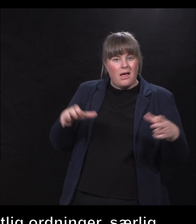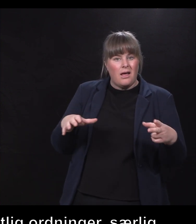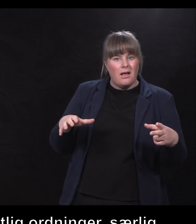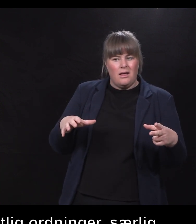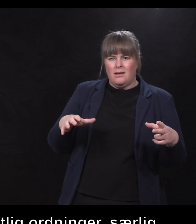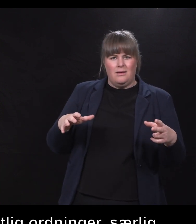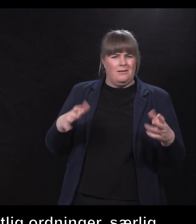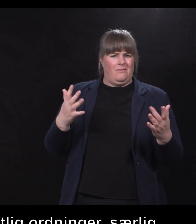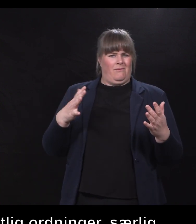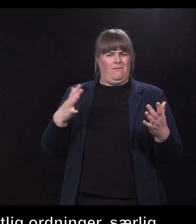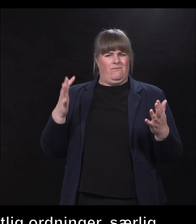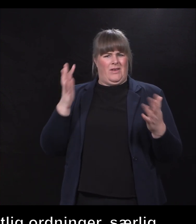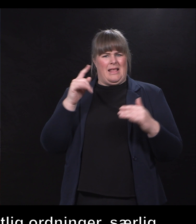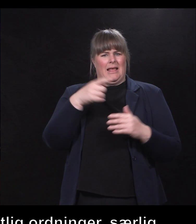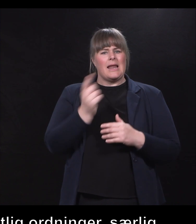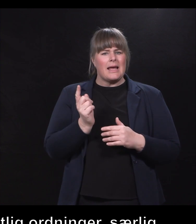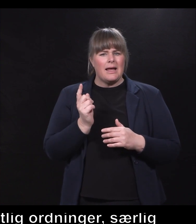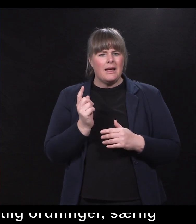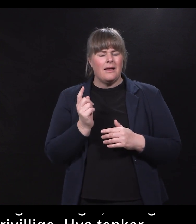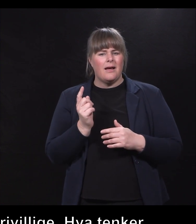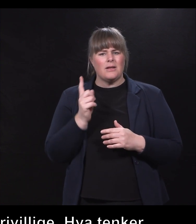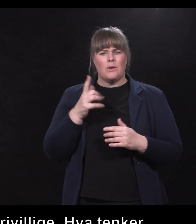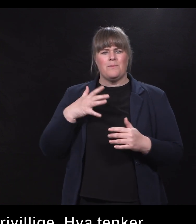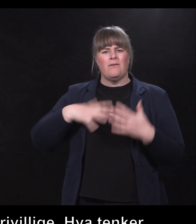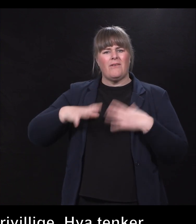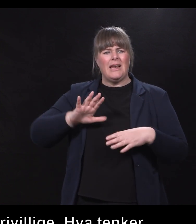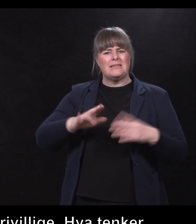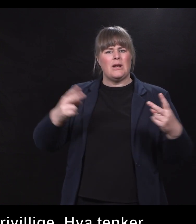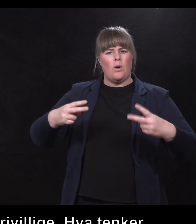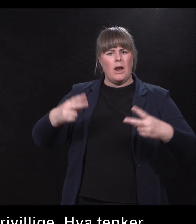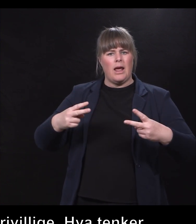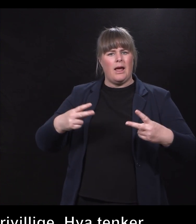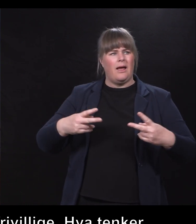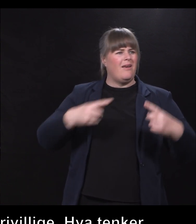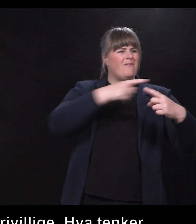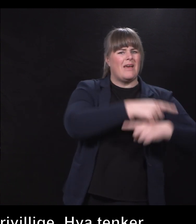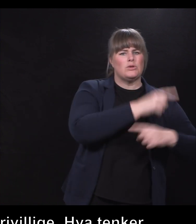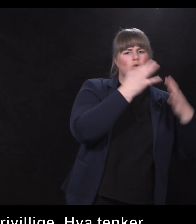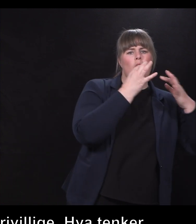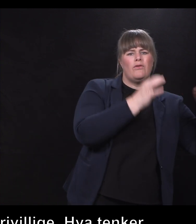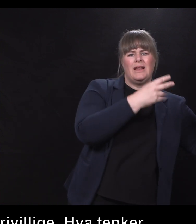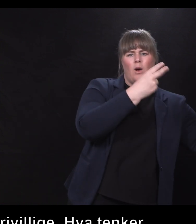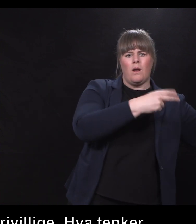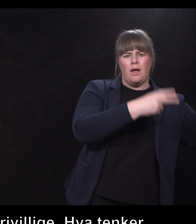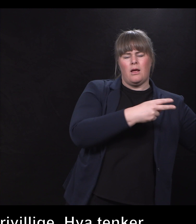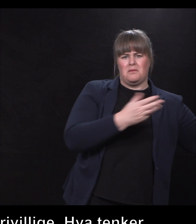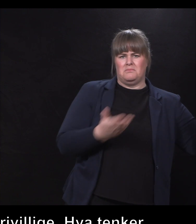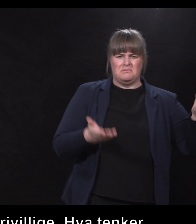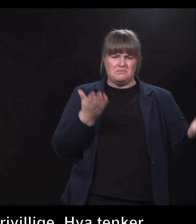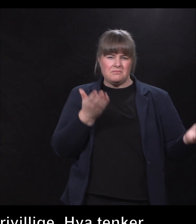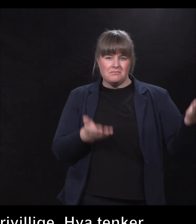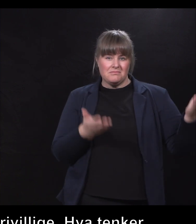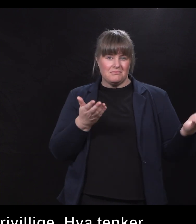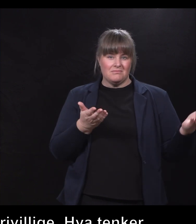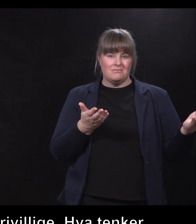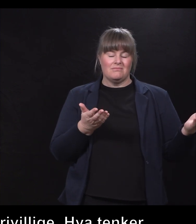tenker dere om det i forhold til, altså frivillighetens rolle versus det offentlige? Er det... Har dere gjort noen